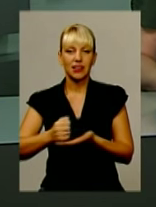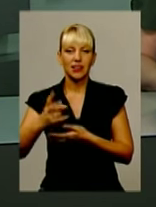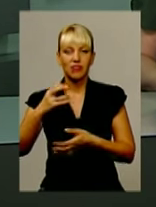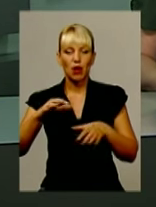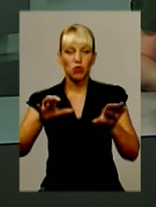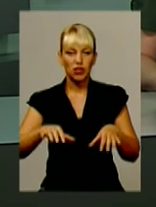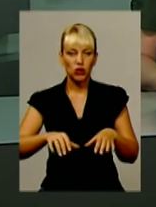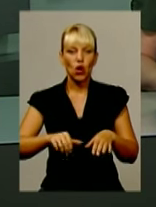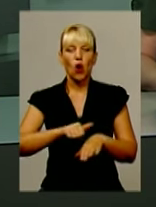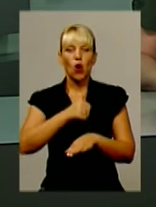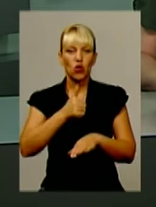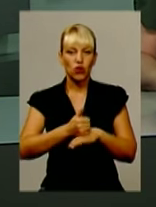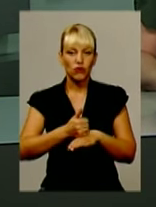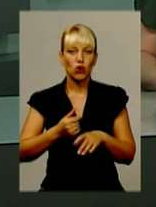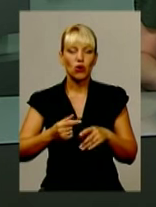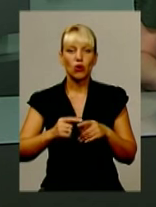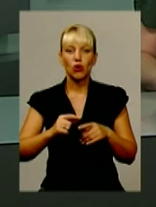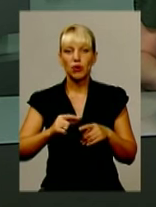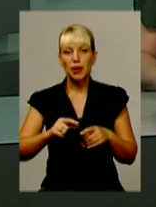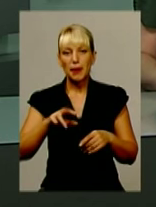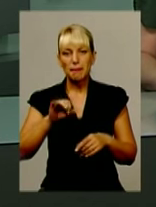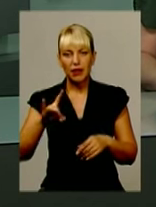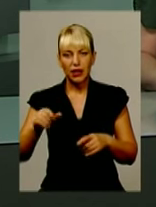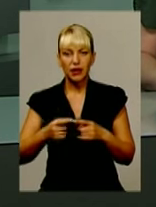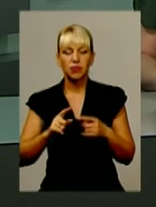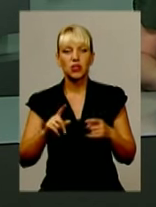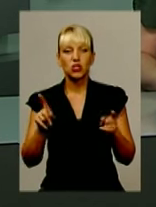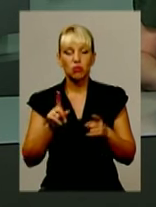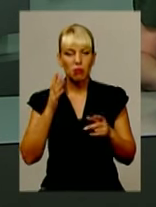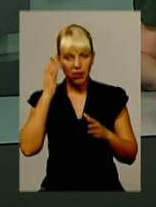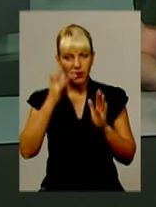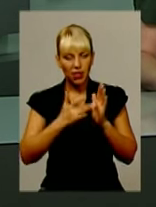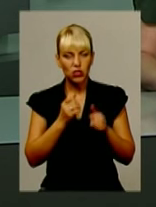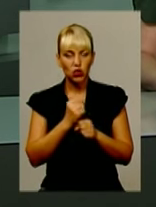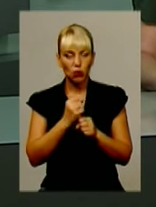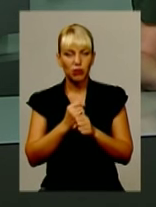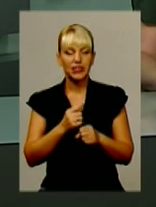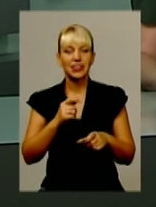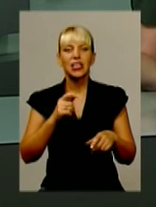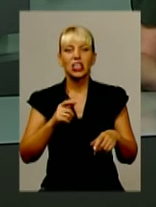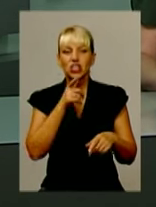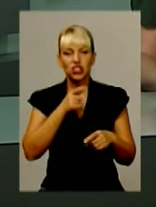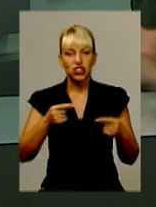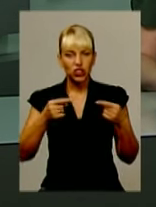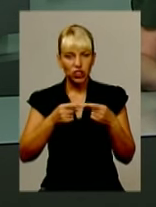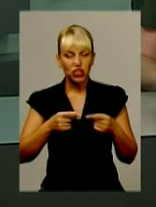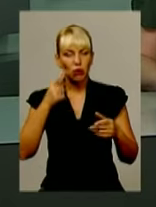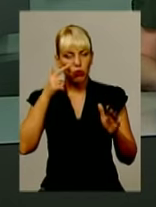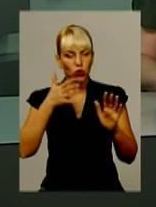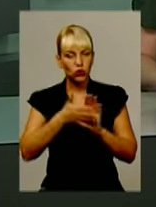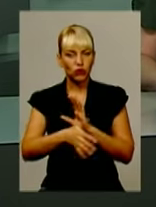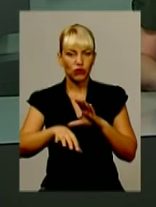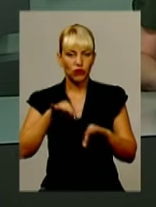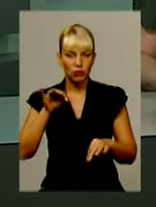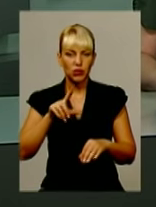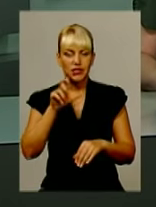Головна мета руху – зробити виборчий процес якомога чіткішим, прозорішим за рахунок контролю над фінансами політичних партій та